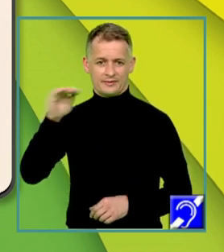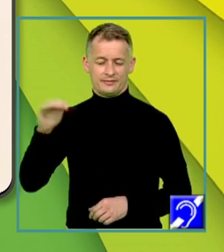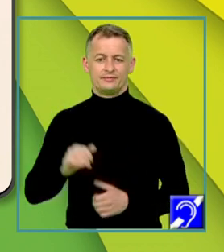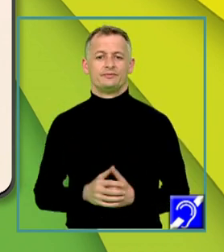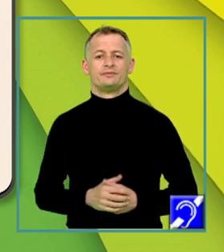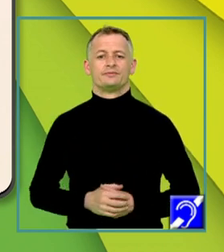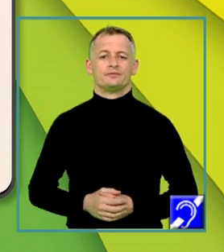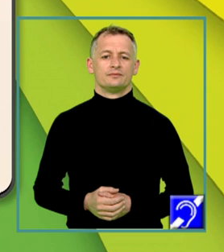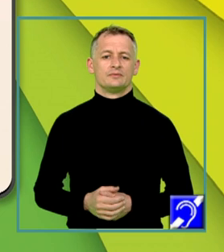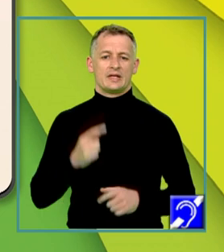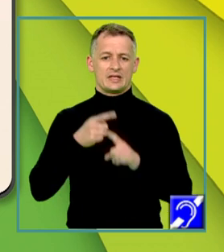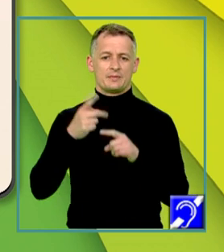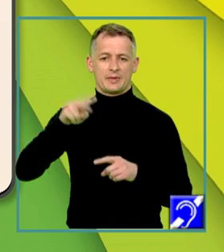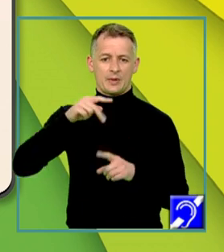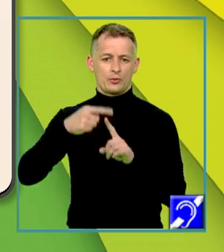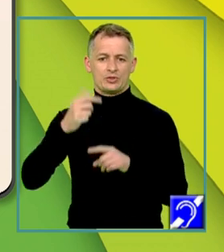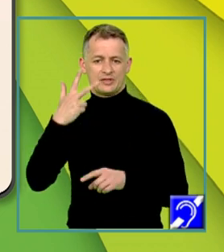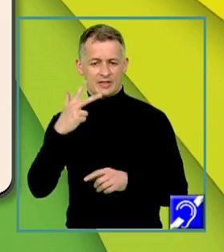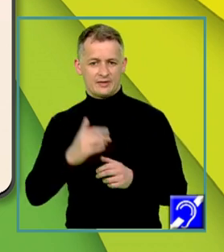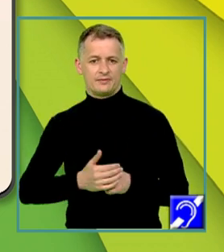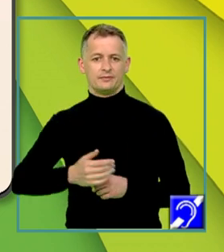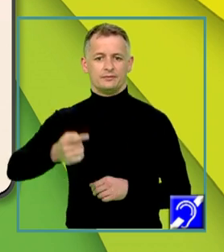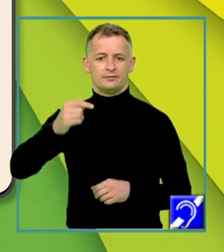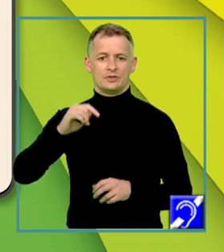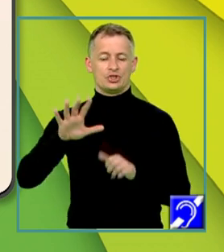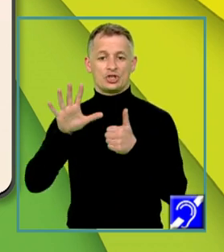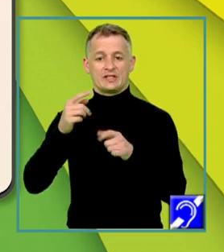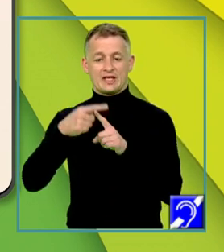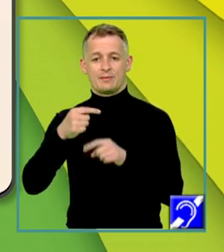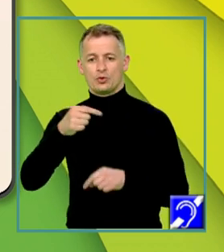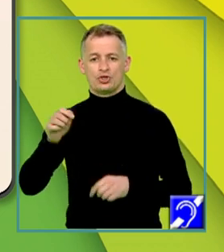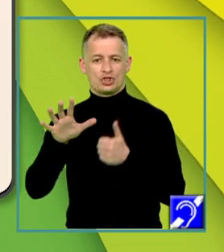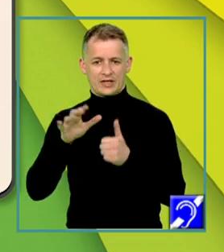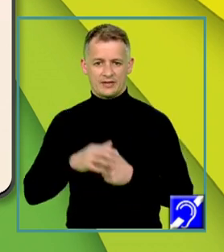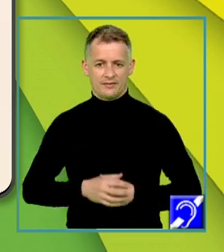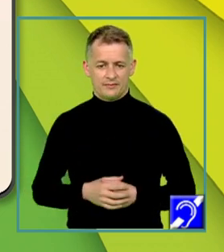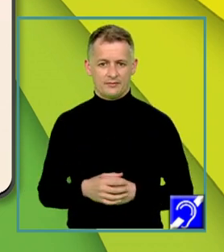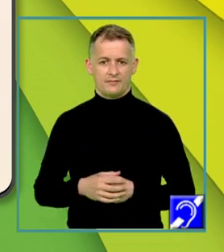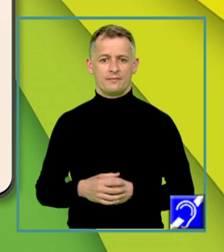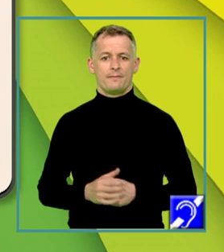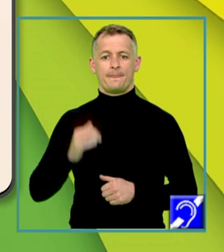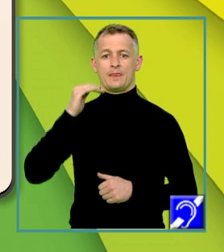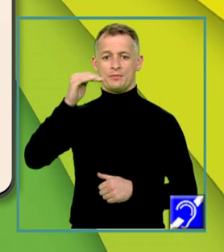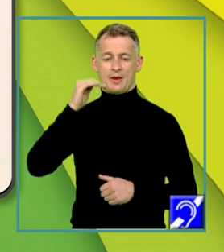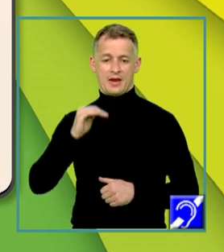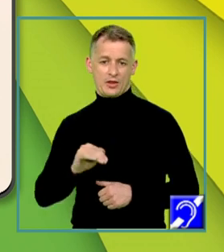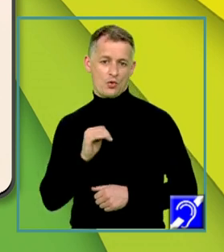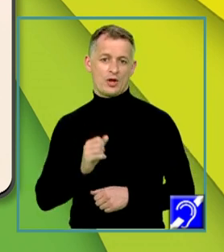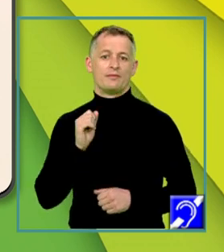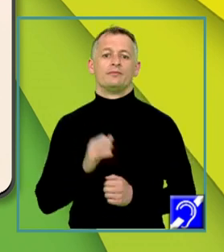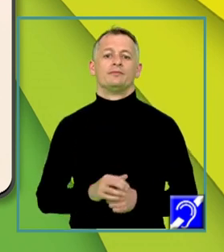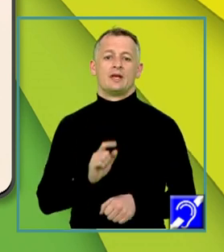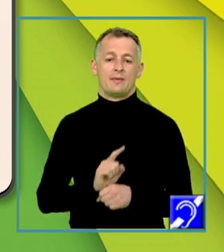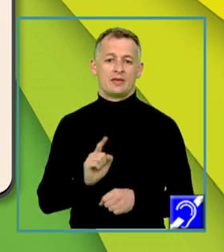elementele X pătrat plus 3 și 6X minus 6 și pe linia a doua elementele